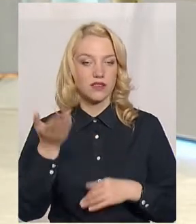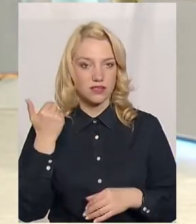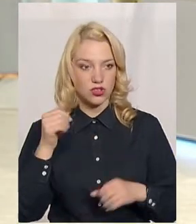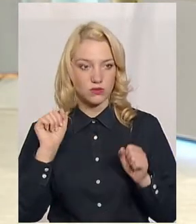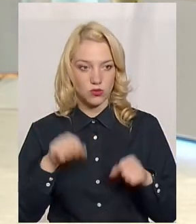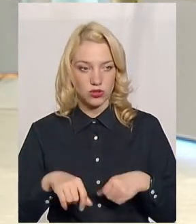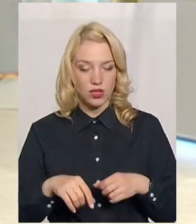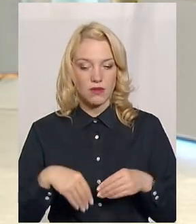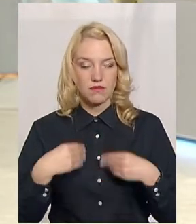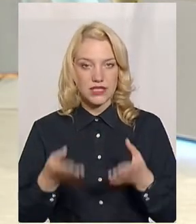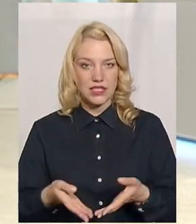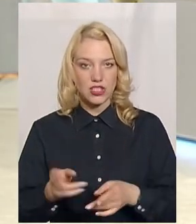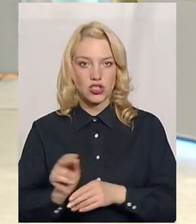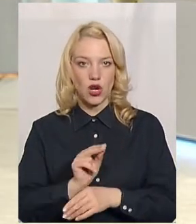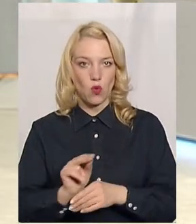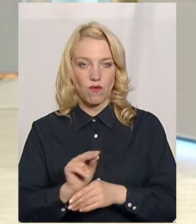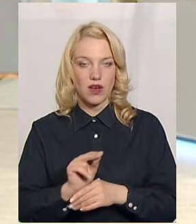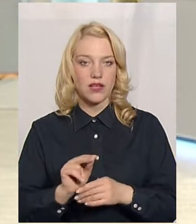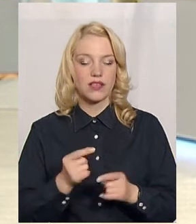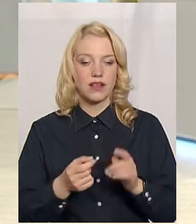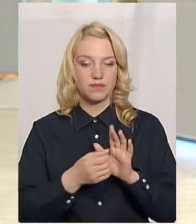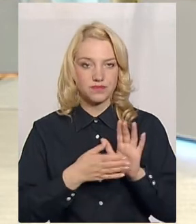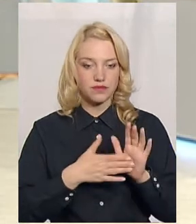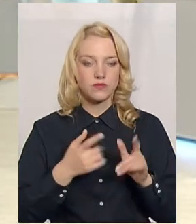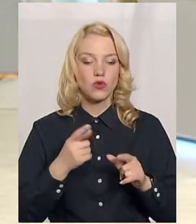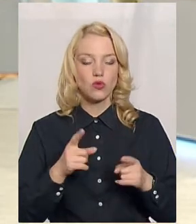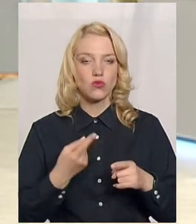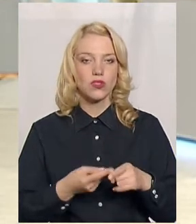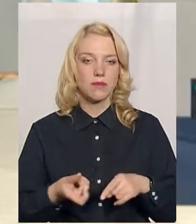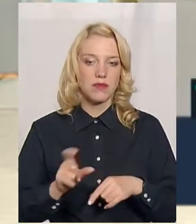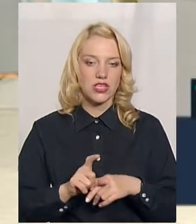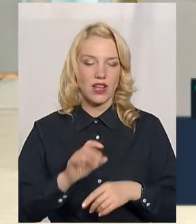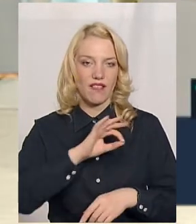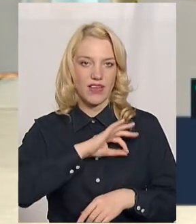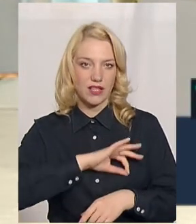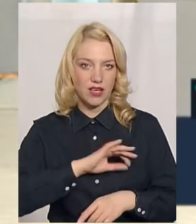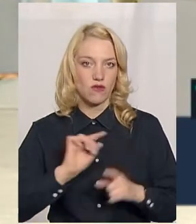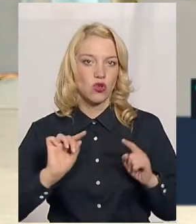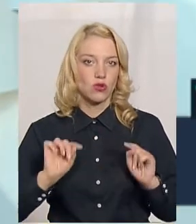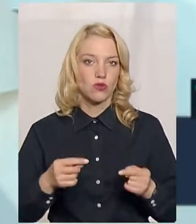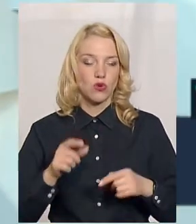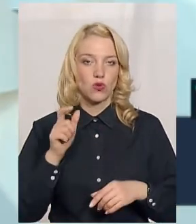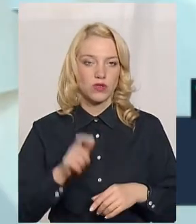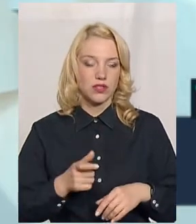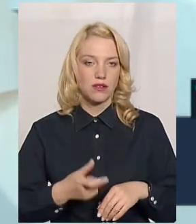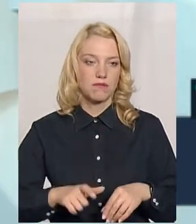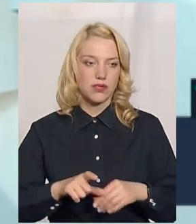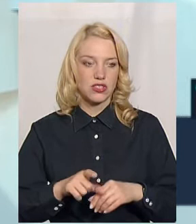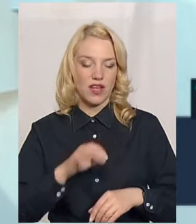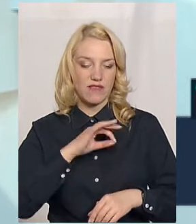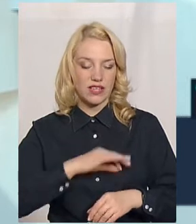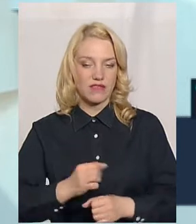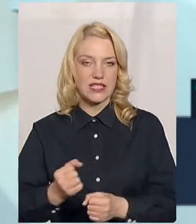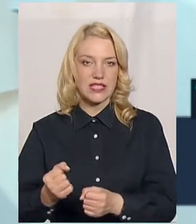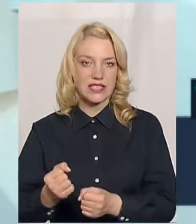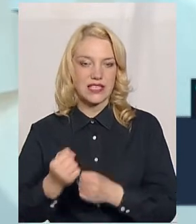призначити лікування. Тому що це більш ефективно. Людину точно ефективніше захистити